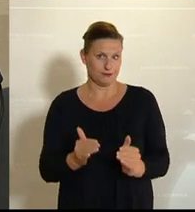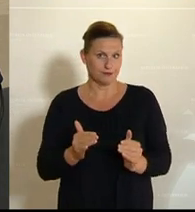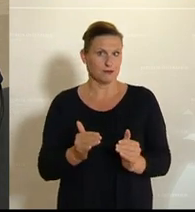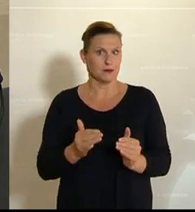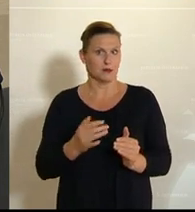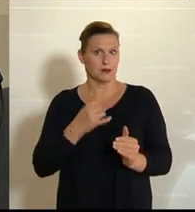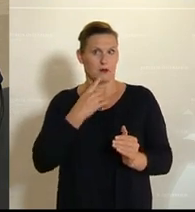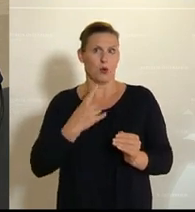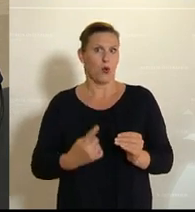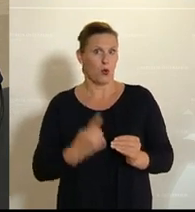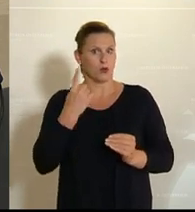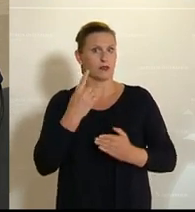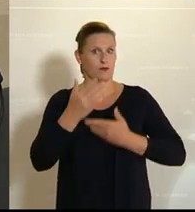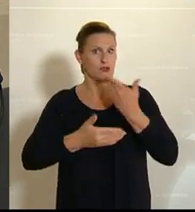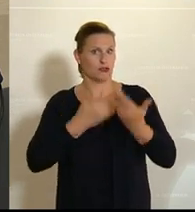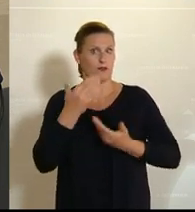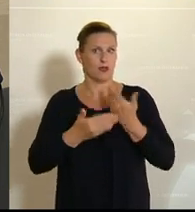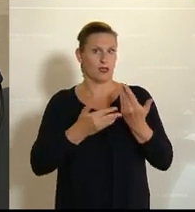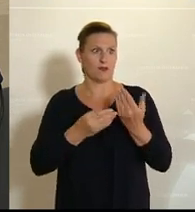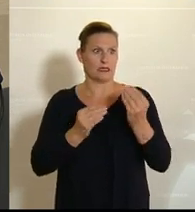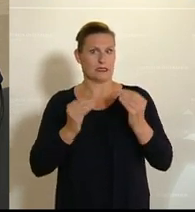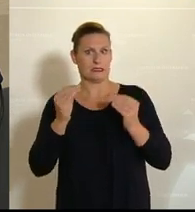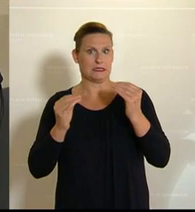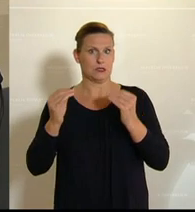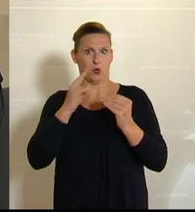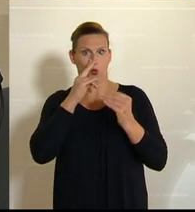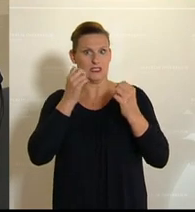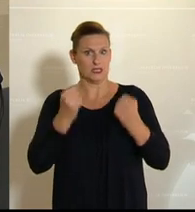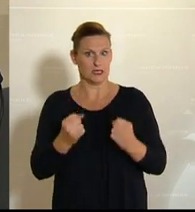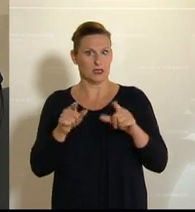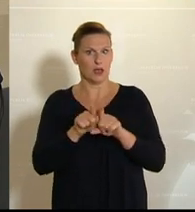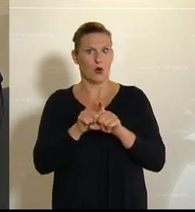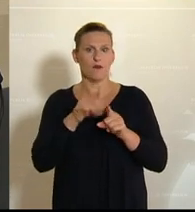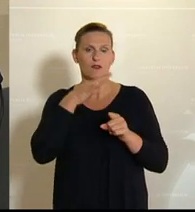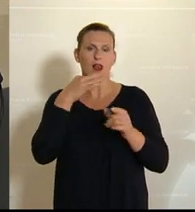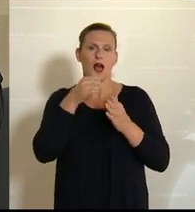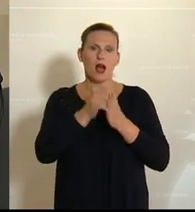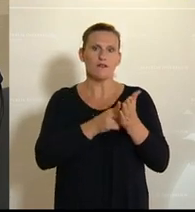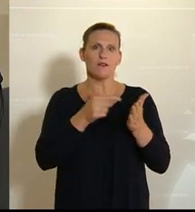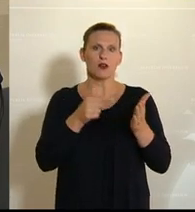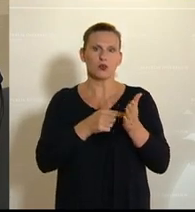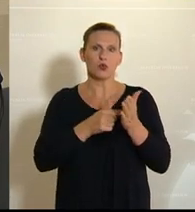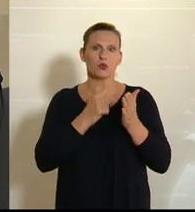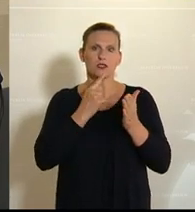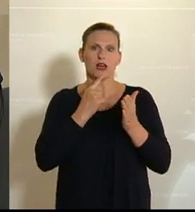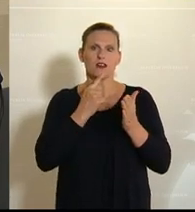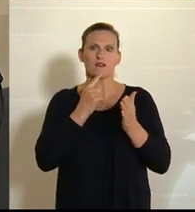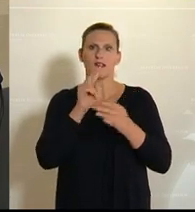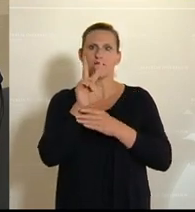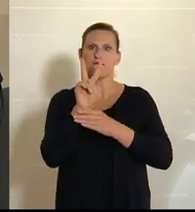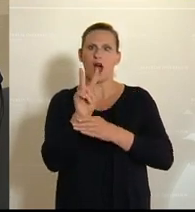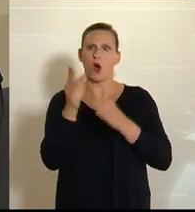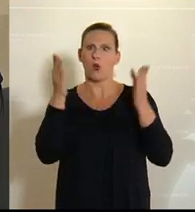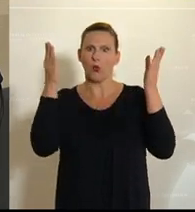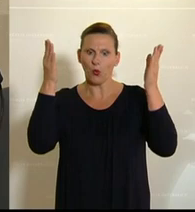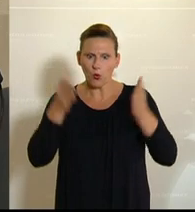höchster wirtschaftlicher Volatilität und auch dieser von vielen am Anfang noch beschworene V-Einbruch der Wirtschaft, also